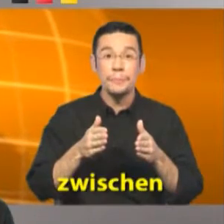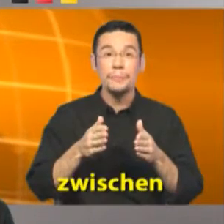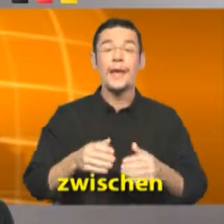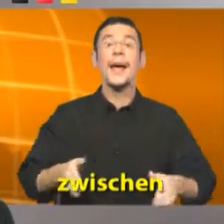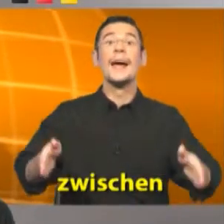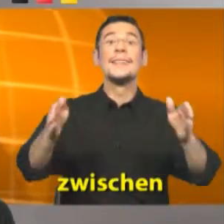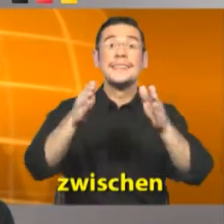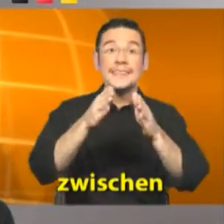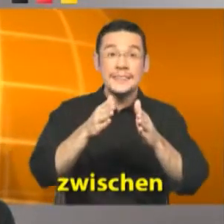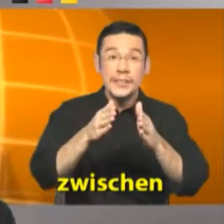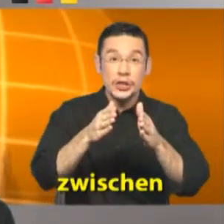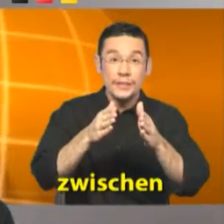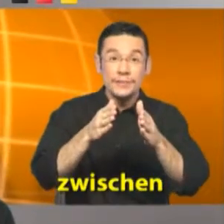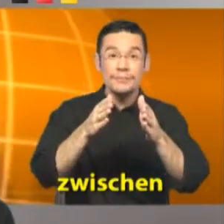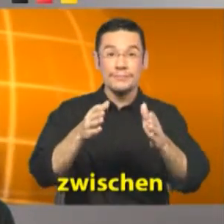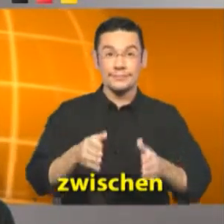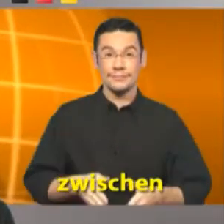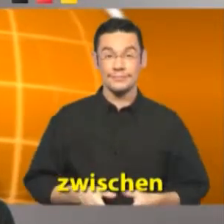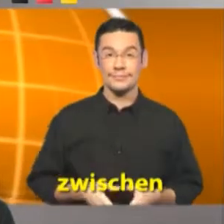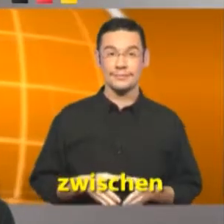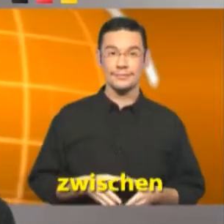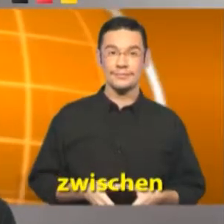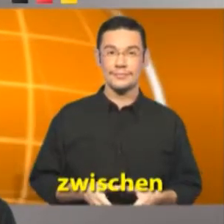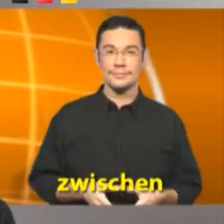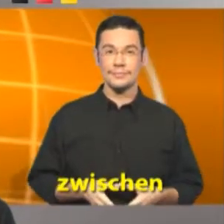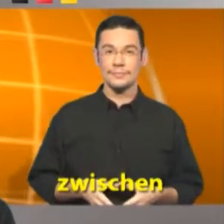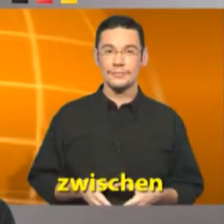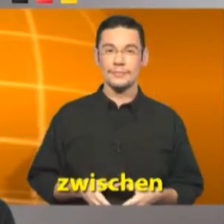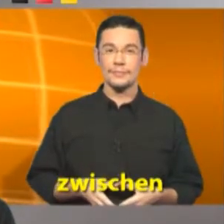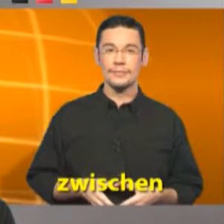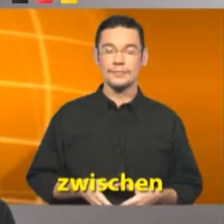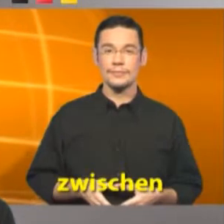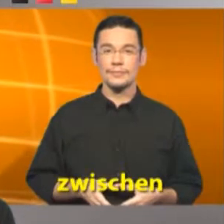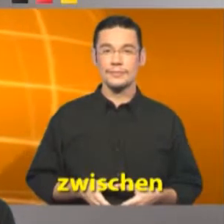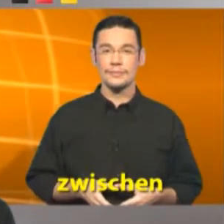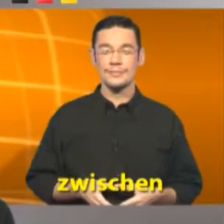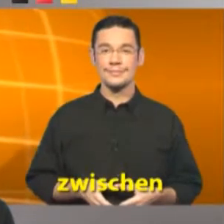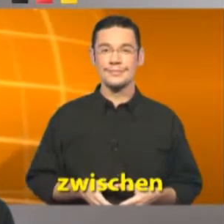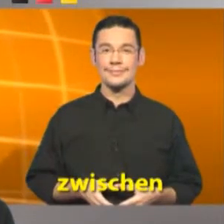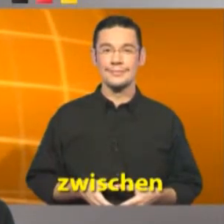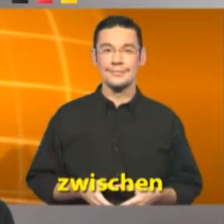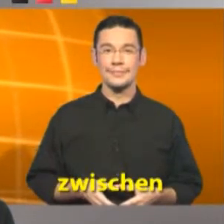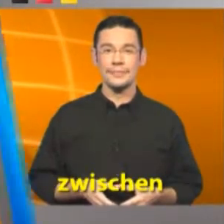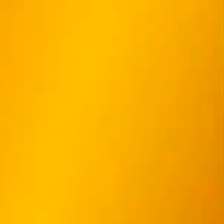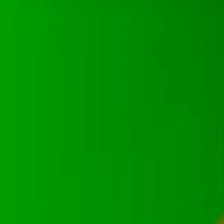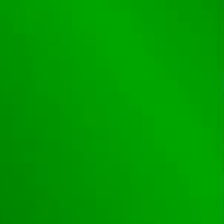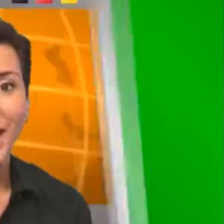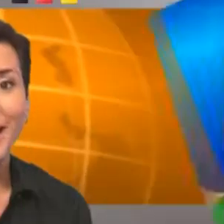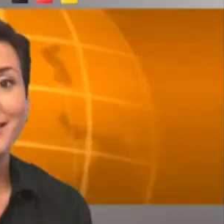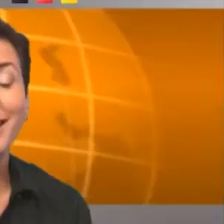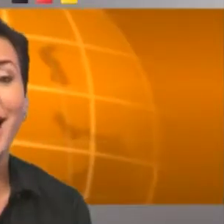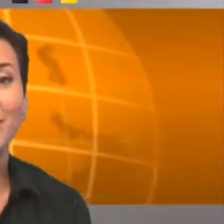geblieben. Zwischen Fra Fra Fra Fra Oder